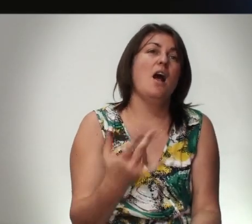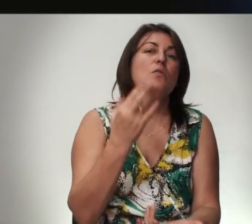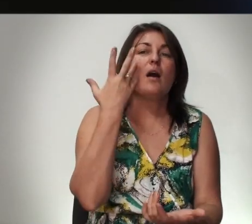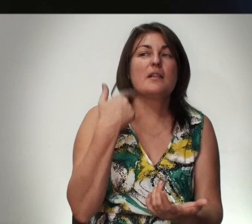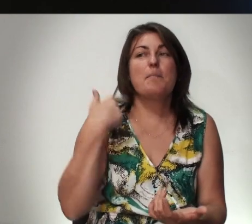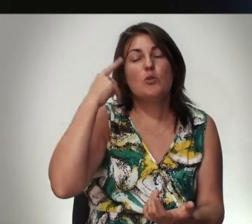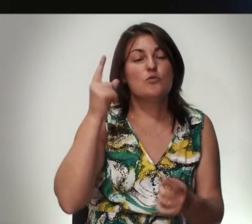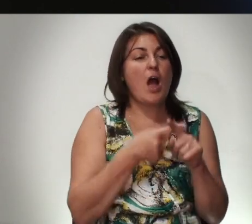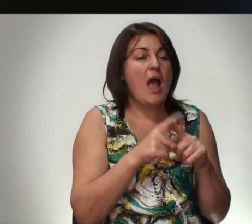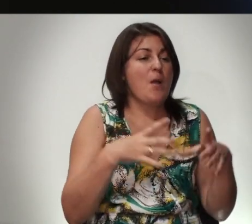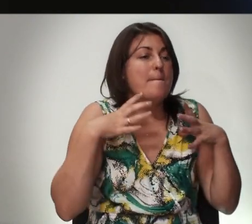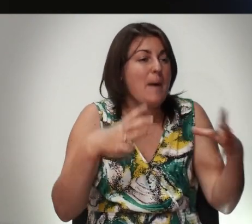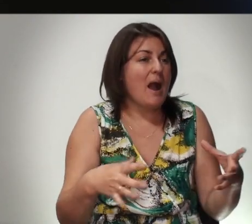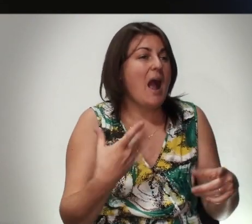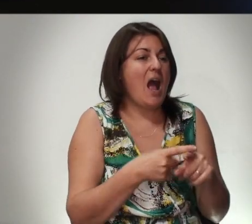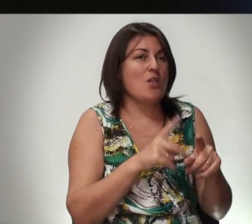Когда Мы Думаем Что